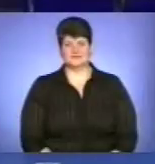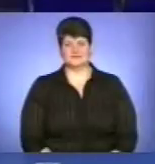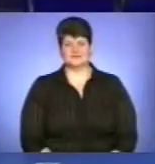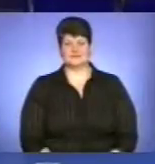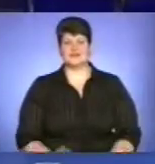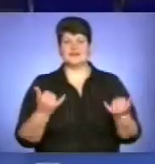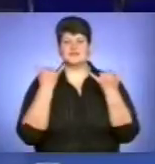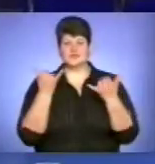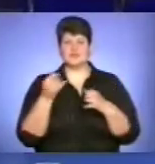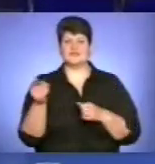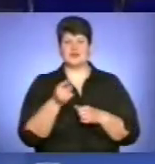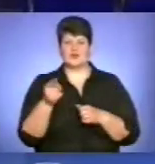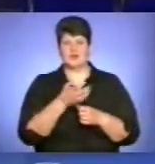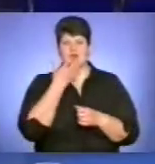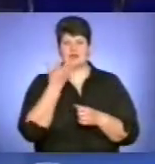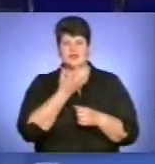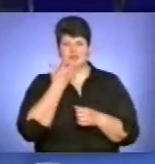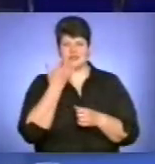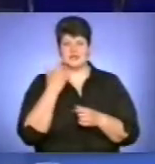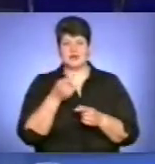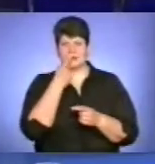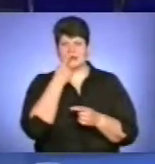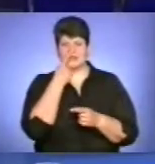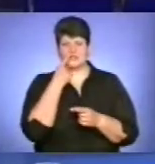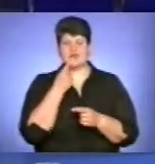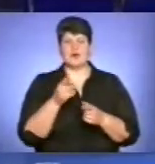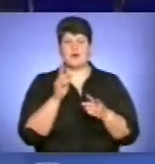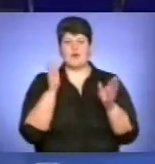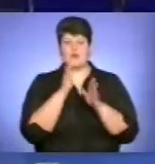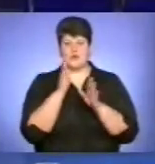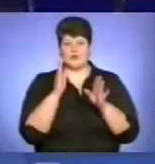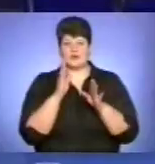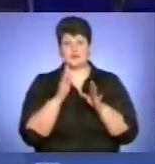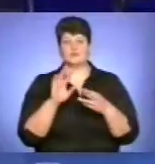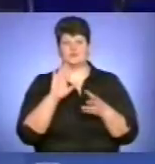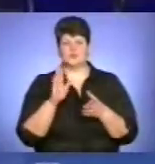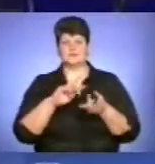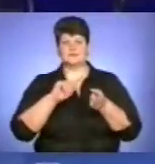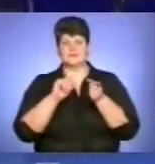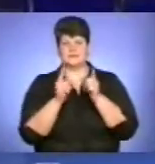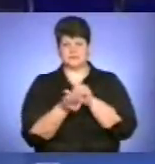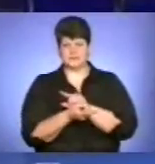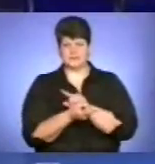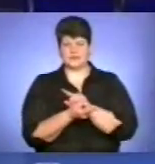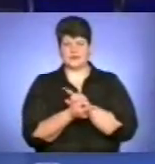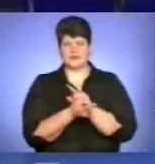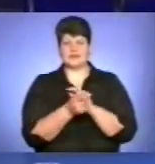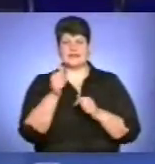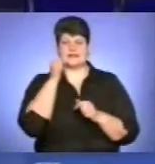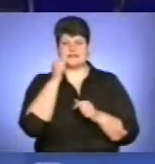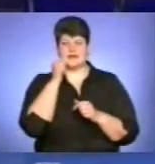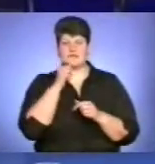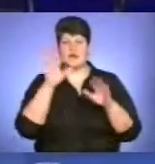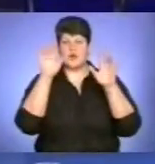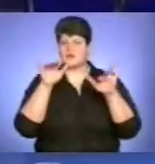Сьогодні у Тернополі потеплішало, однак у найближчі дні погода обумовлюватиметься впливом атмосферних фронтів. На завтра істотних